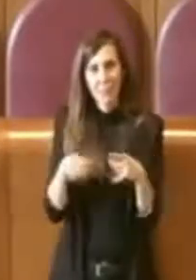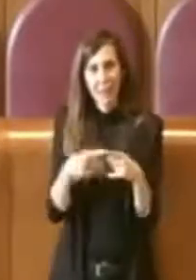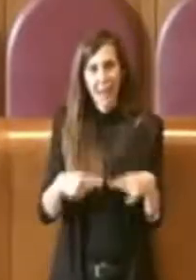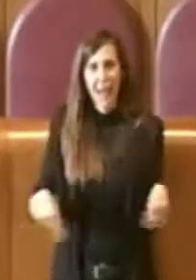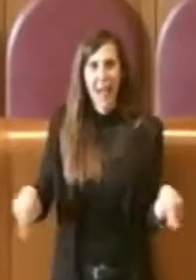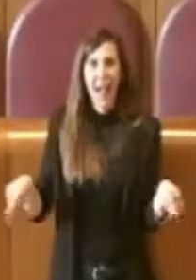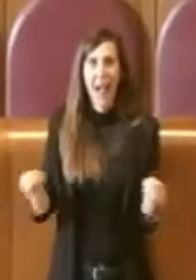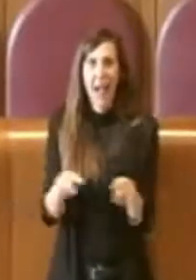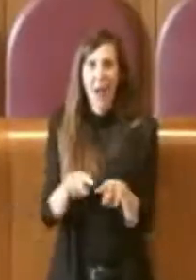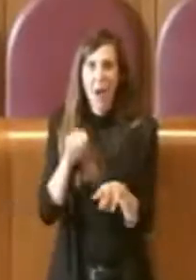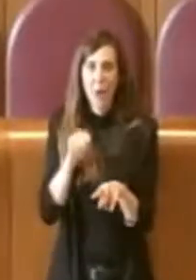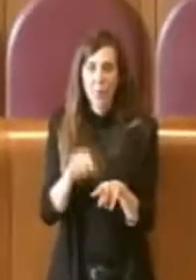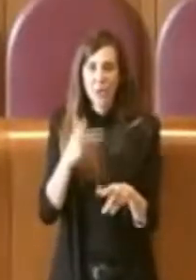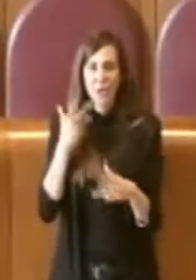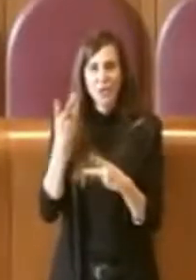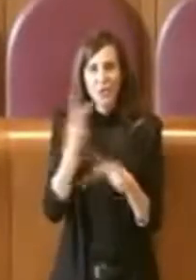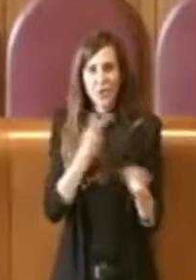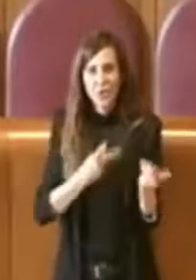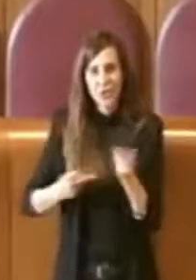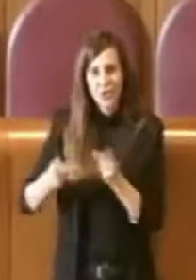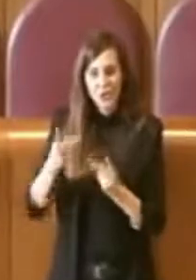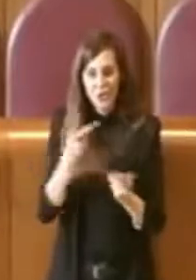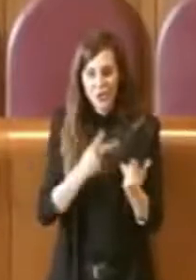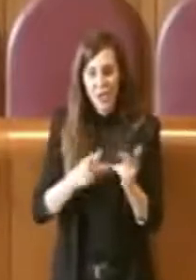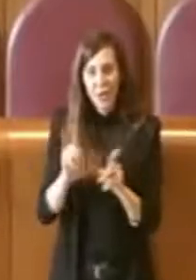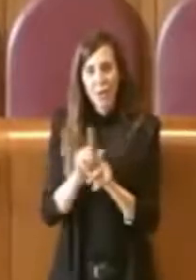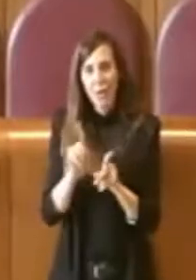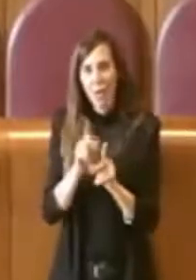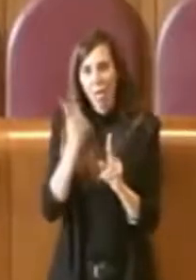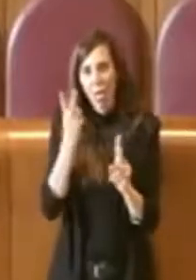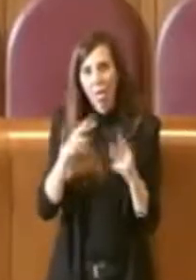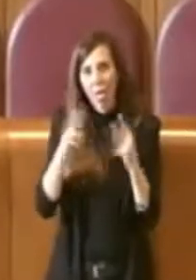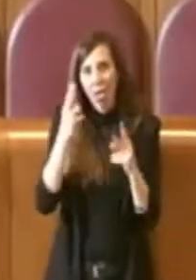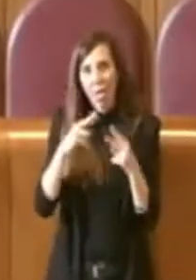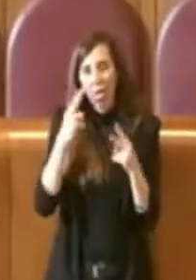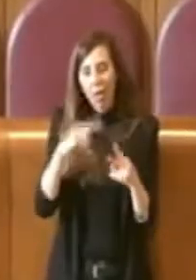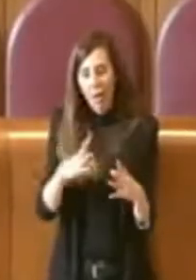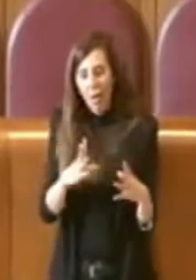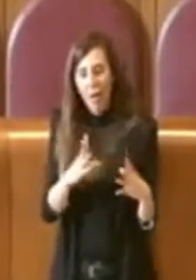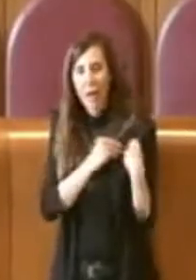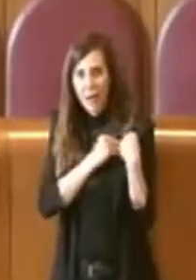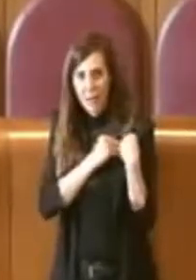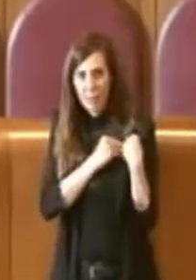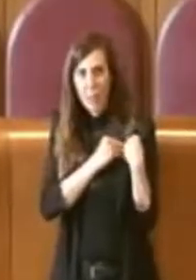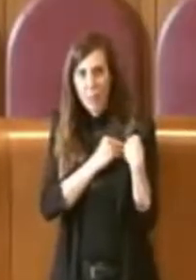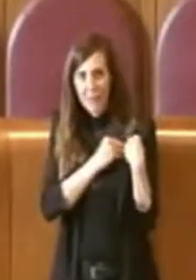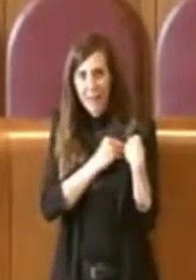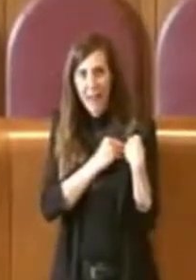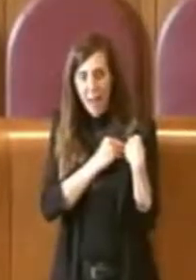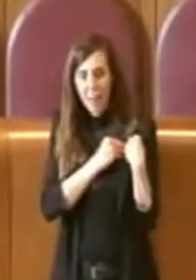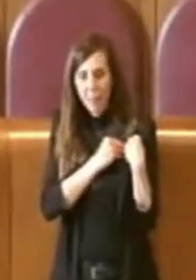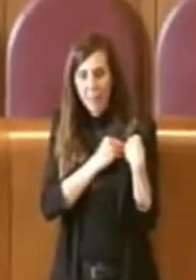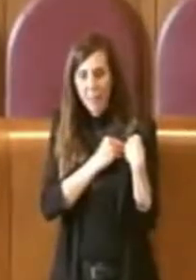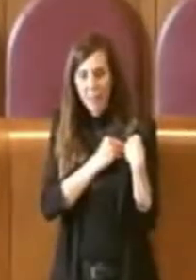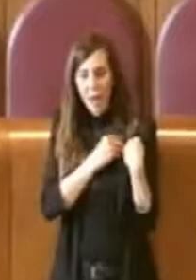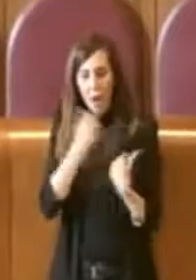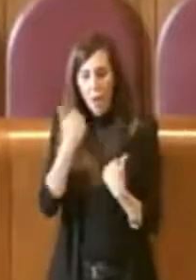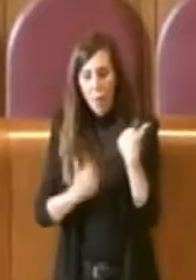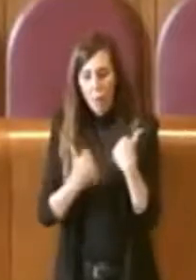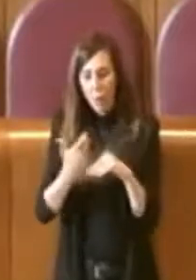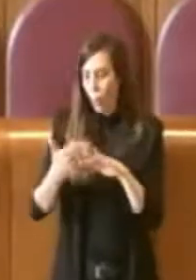cerchino di sviare le loro responsabilità rispetto a quello che hanno fatto nel passato.